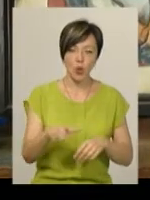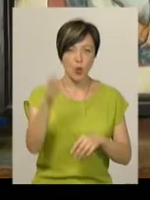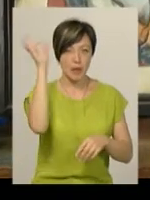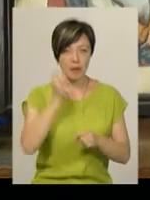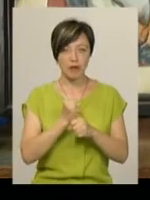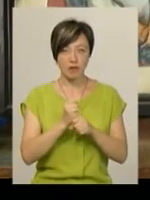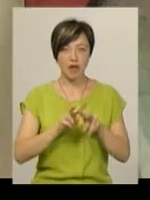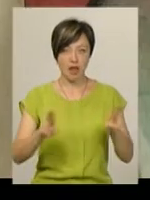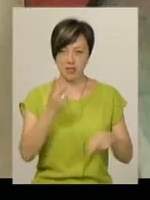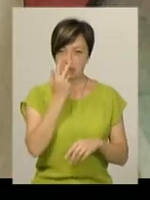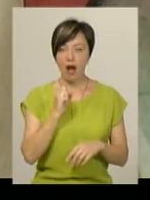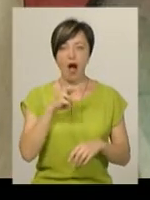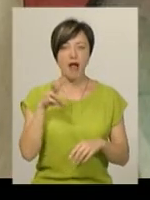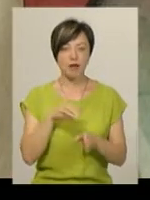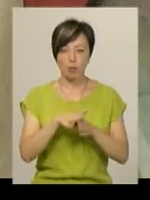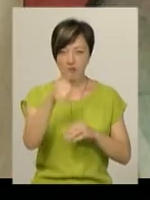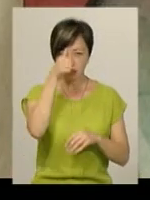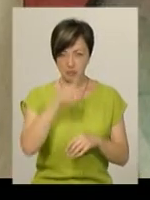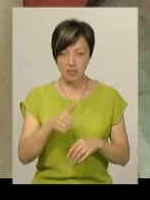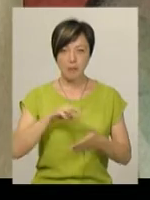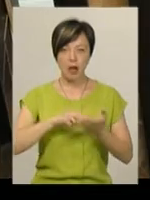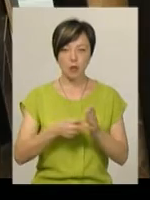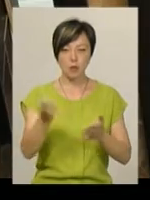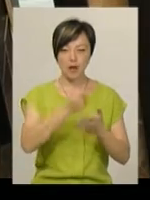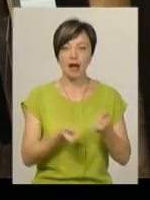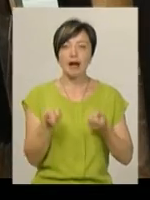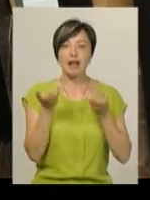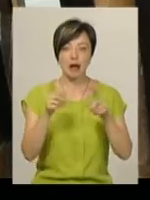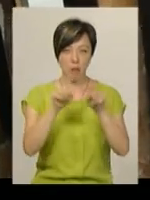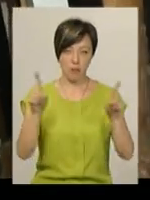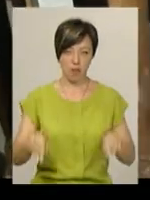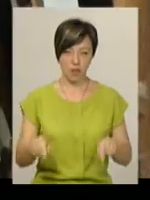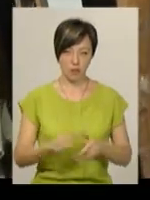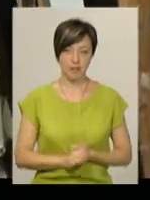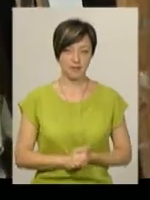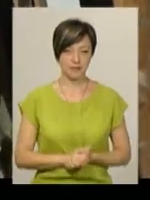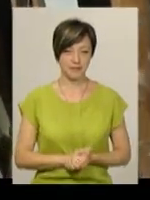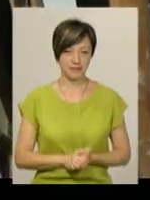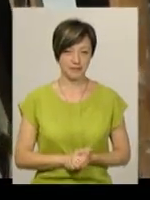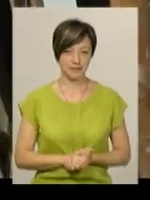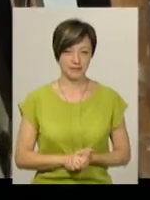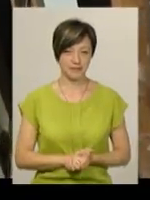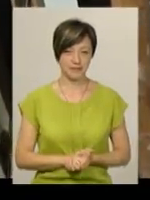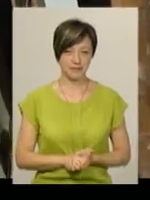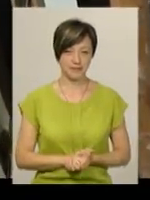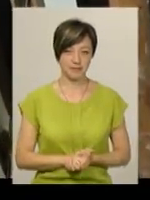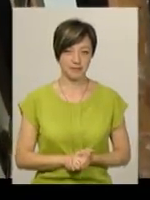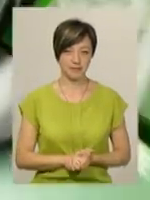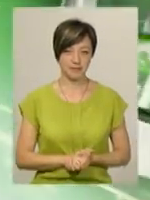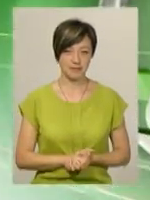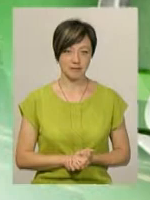працювати так, як звик. Та за неповний місяць художник планує написати кілька полотен. Світлана Поробок, Володимир Паламар. Новини Поділяцентр.